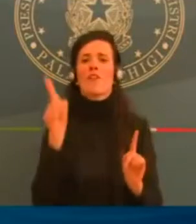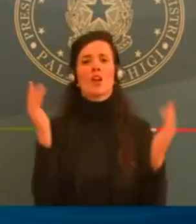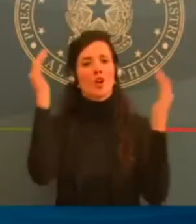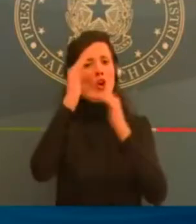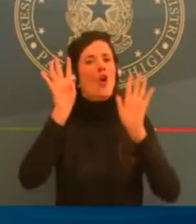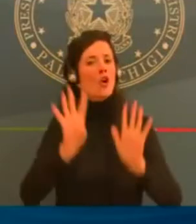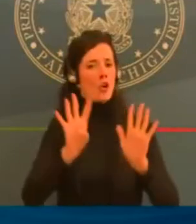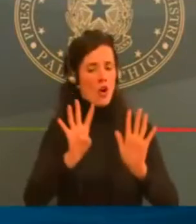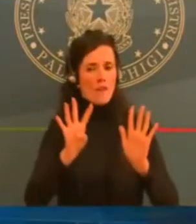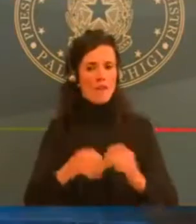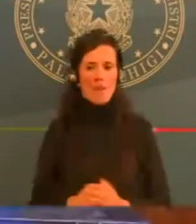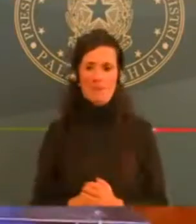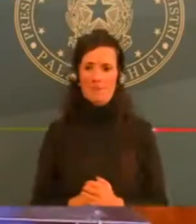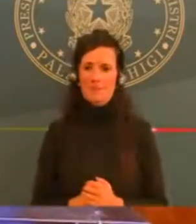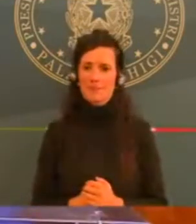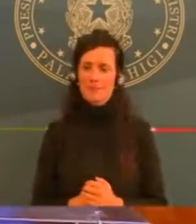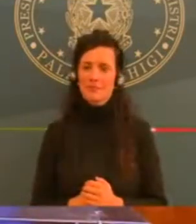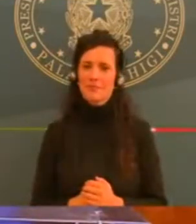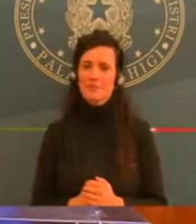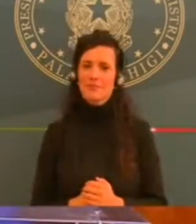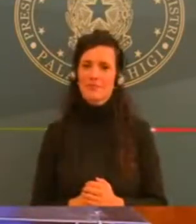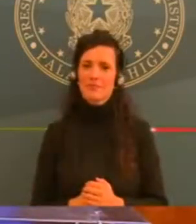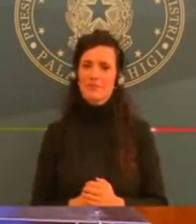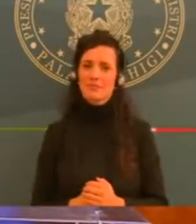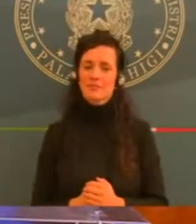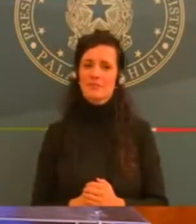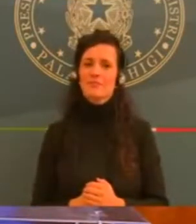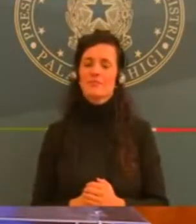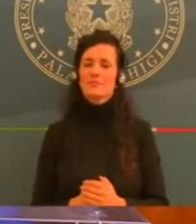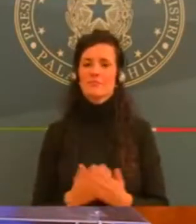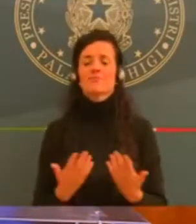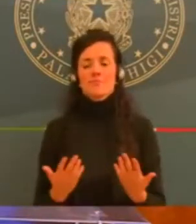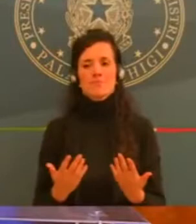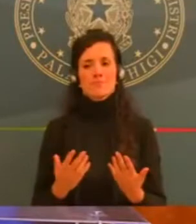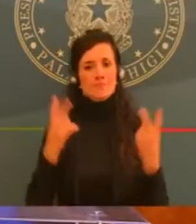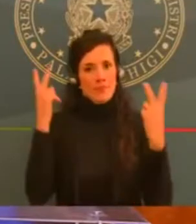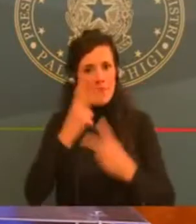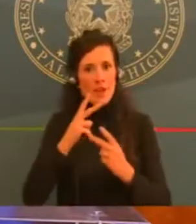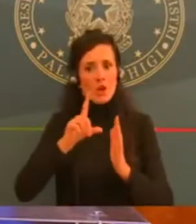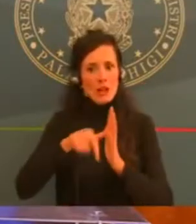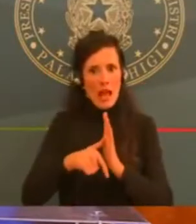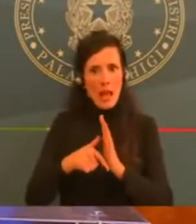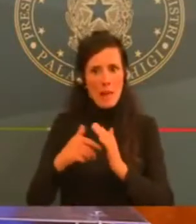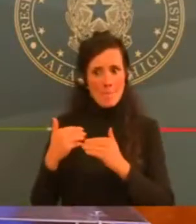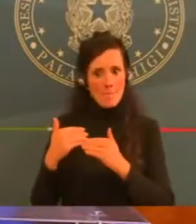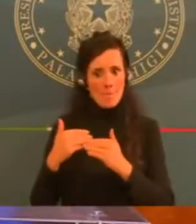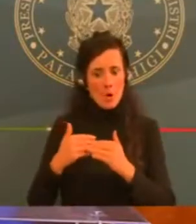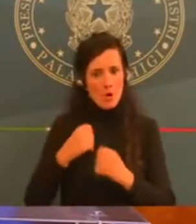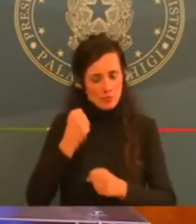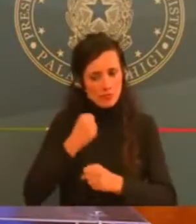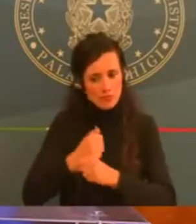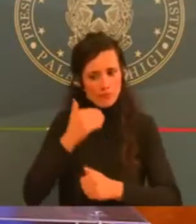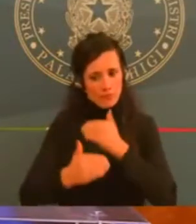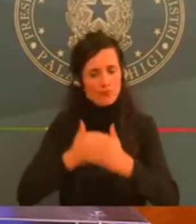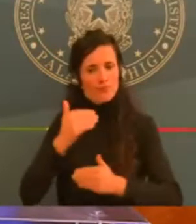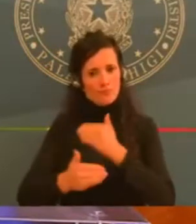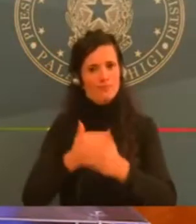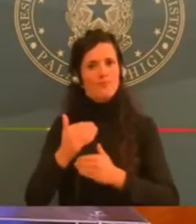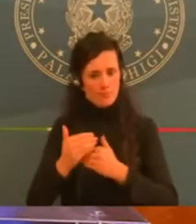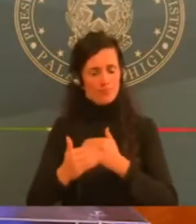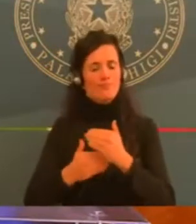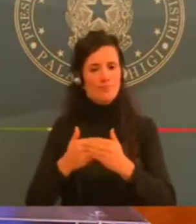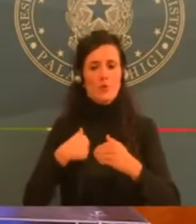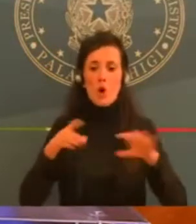stampa un po' più tardi perché volevamo inserire direttamente in questo decreto